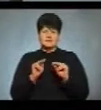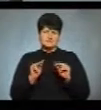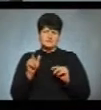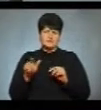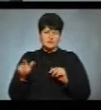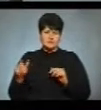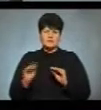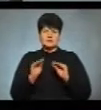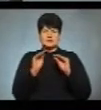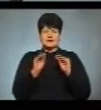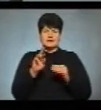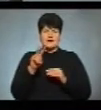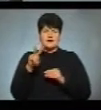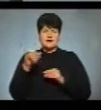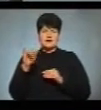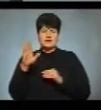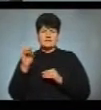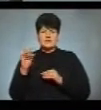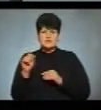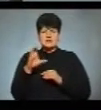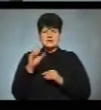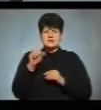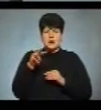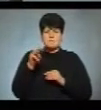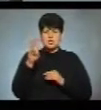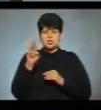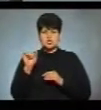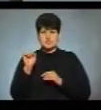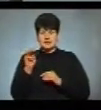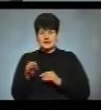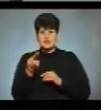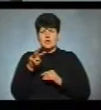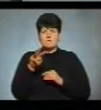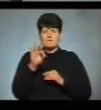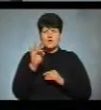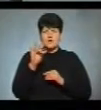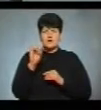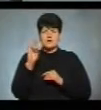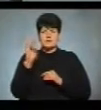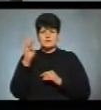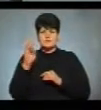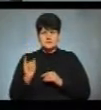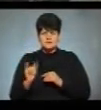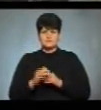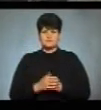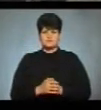10 кущів самшиту і дуб з села Моринці Черкаської області, де народився Тарас Шевченко. Подробиці у сюжеті.